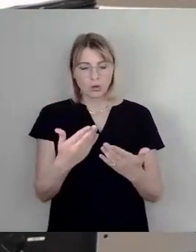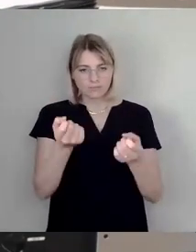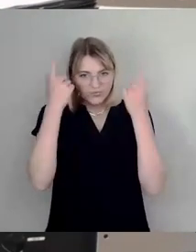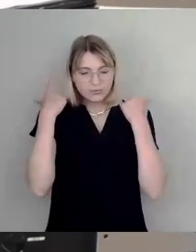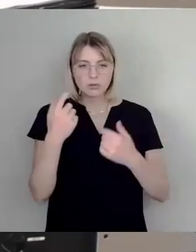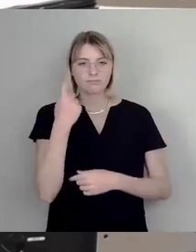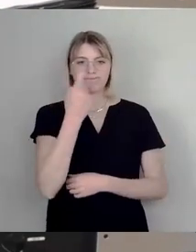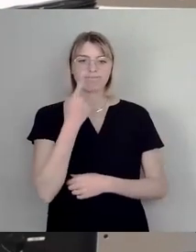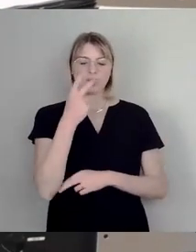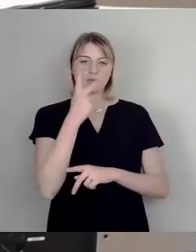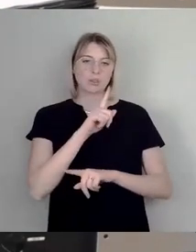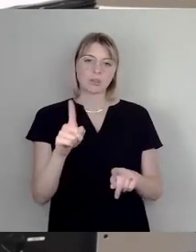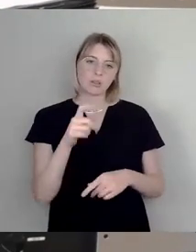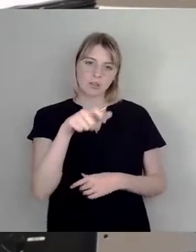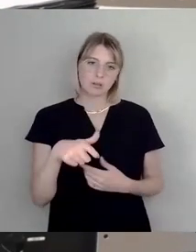Das ist wirklich verwunderlich.